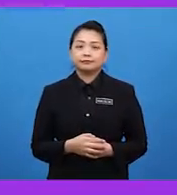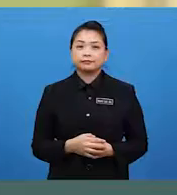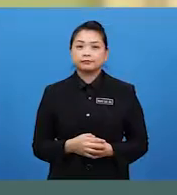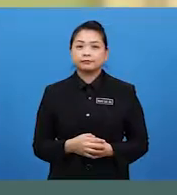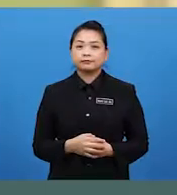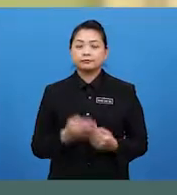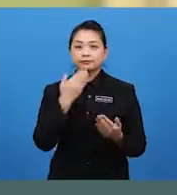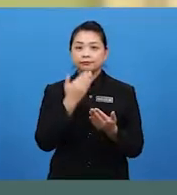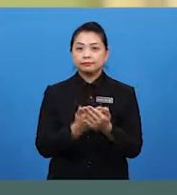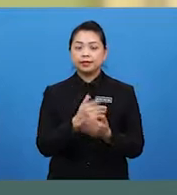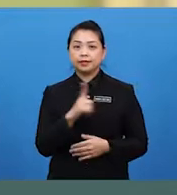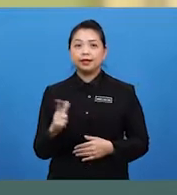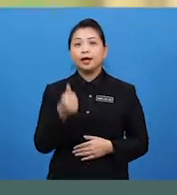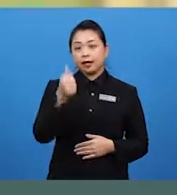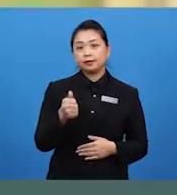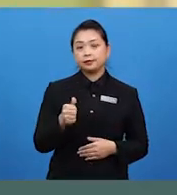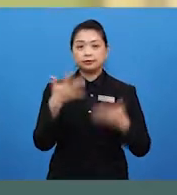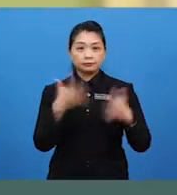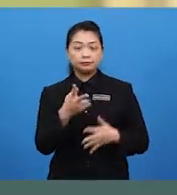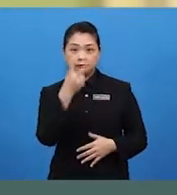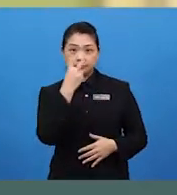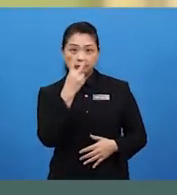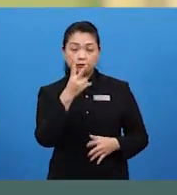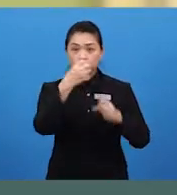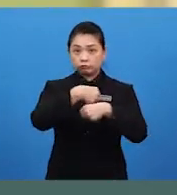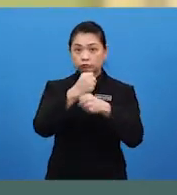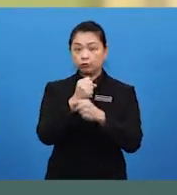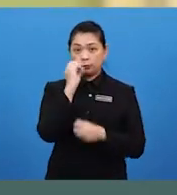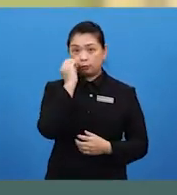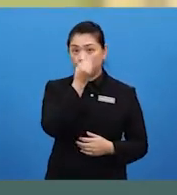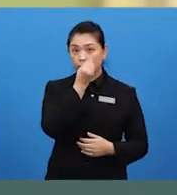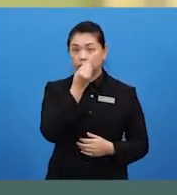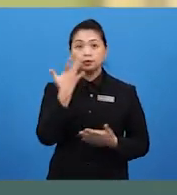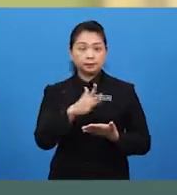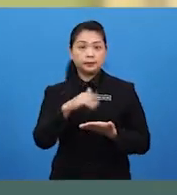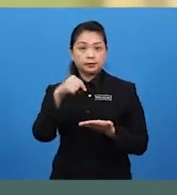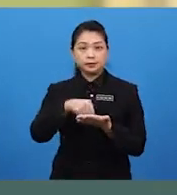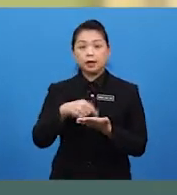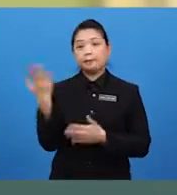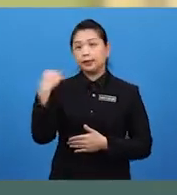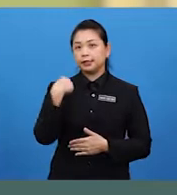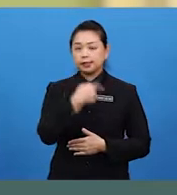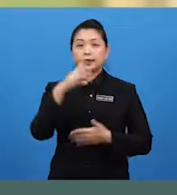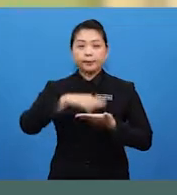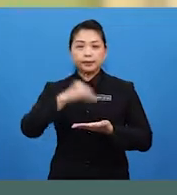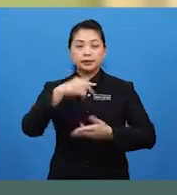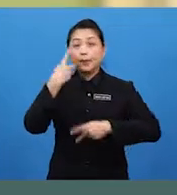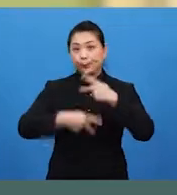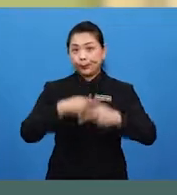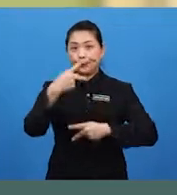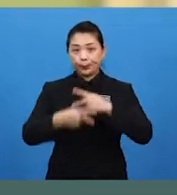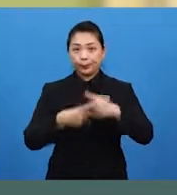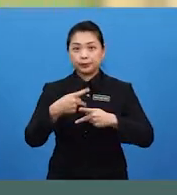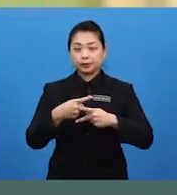Baiklah, anda telah perhatikan struktur bunga. Seterusnya, mari kita pelajari proses